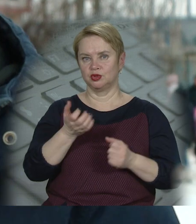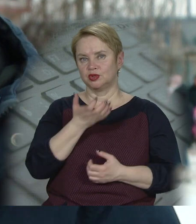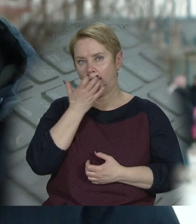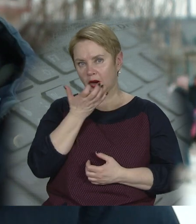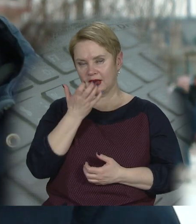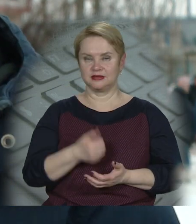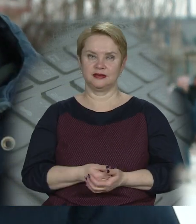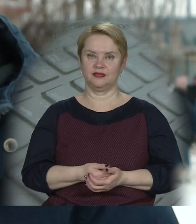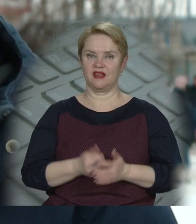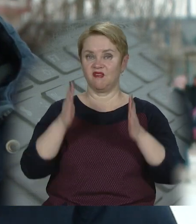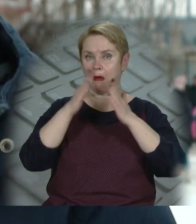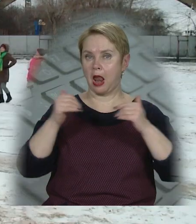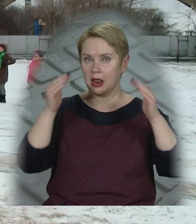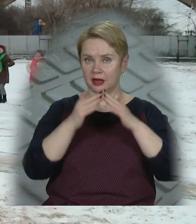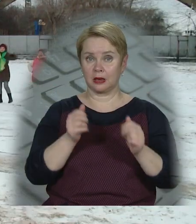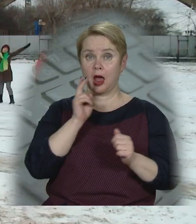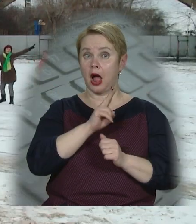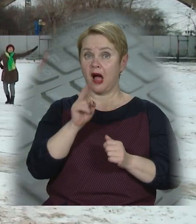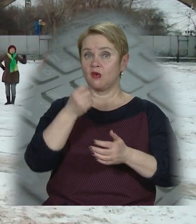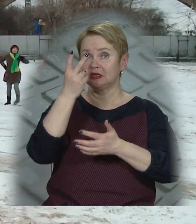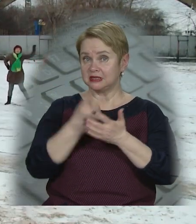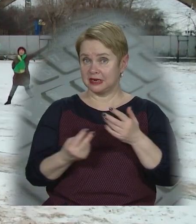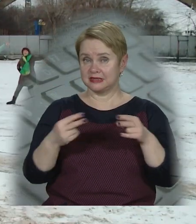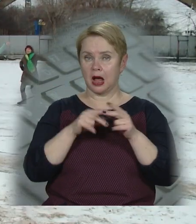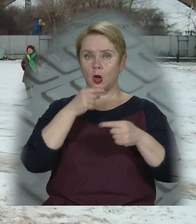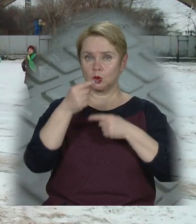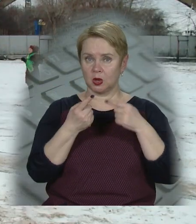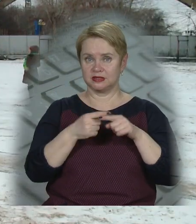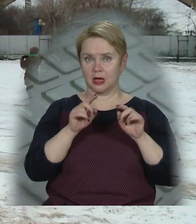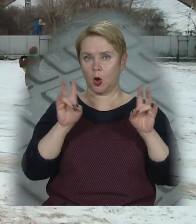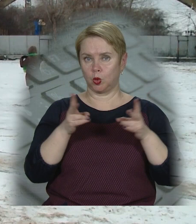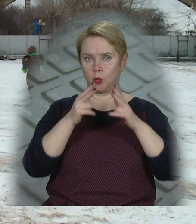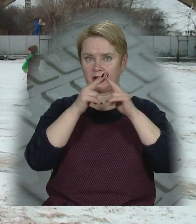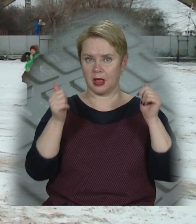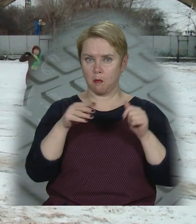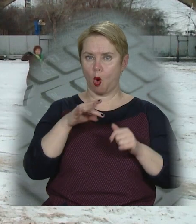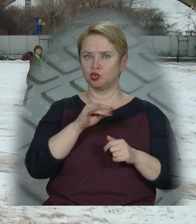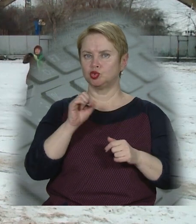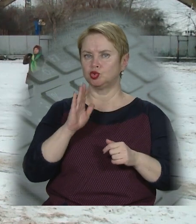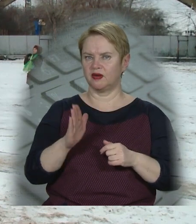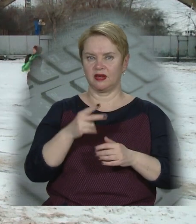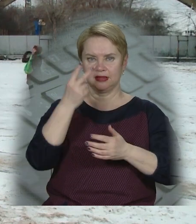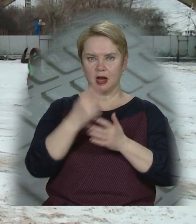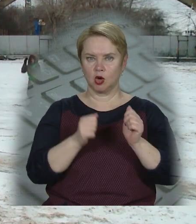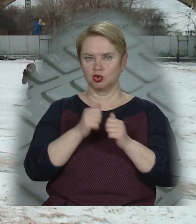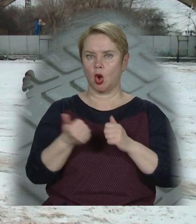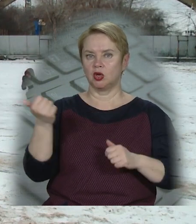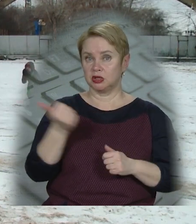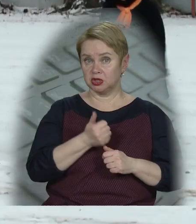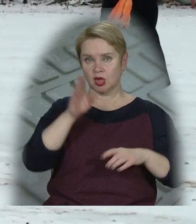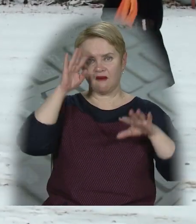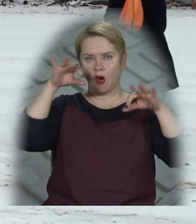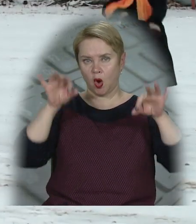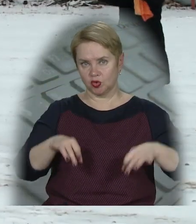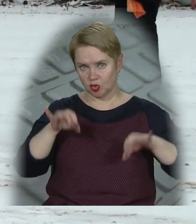вийти зігрітися в обогріваних палатках. Для кого занурення вже стало традиційним, так це для клубу дніпровських моржів. Вони ниряють щотижня, ну а